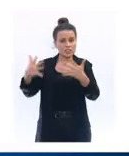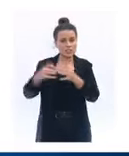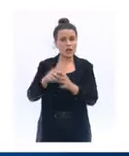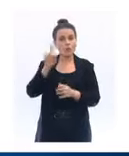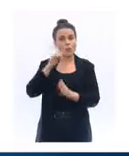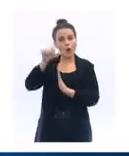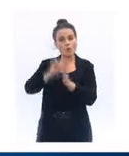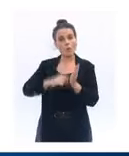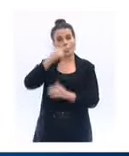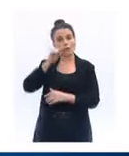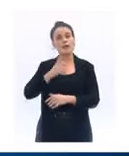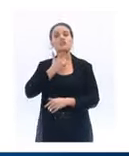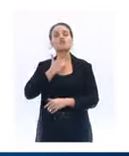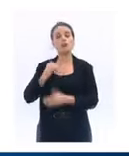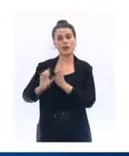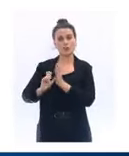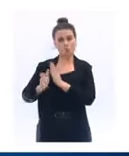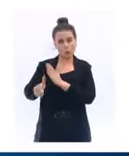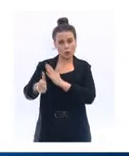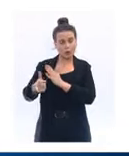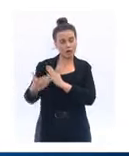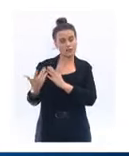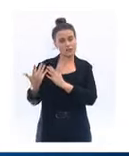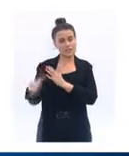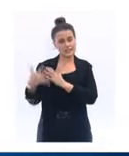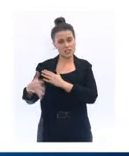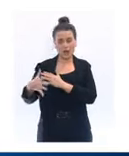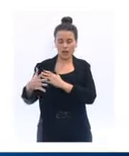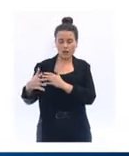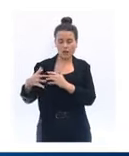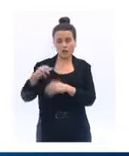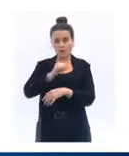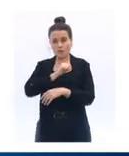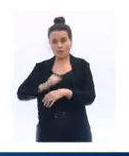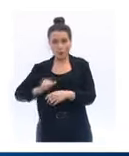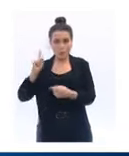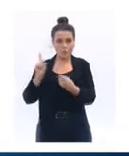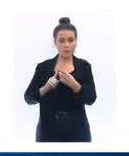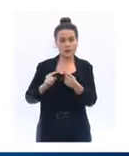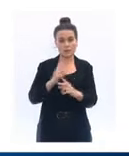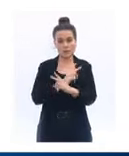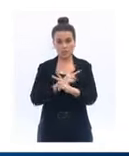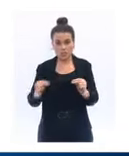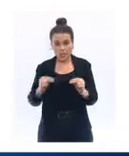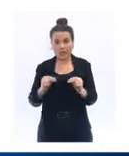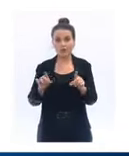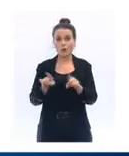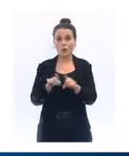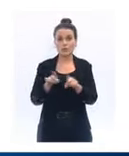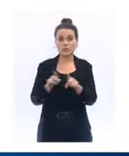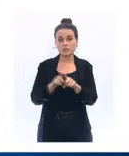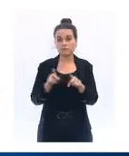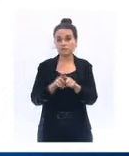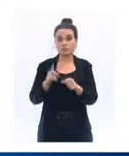mois de mai et juin, les protocoles étaient encore plus durcis sur le plan notamment des conditions d'hygiène et du nettoyage très régulier des locaux.